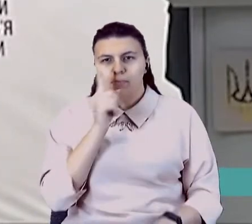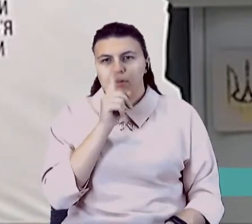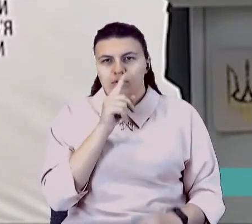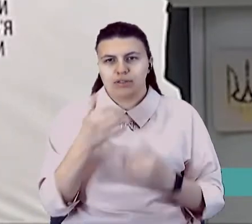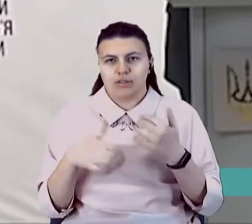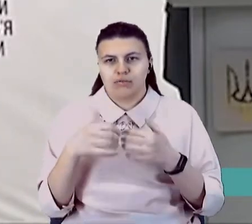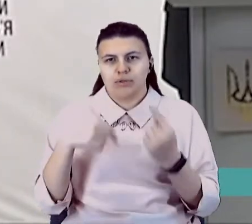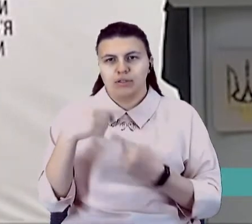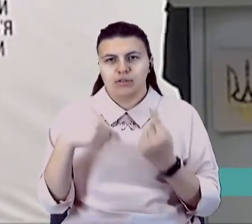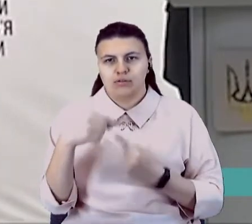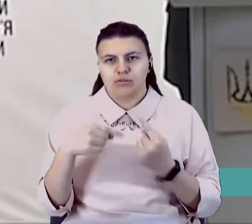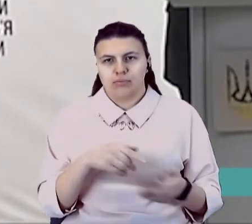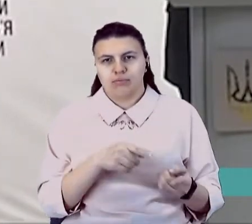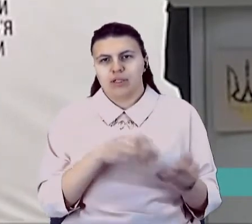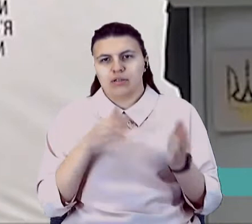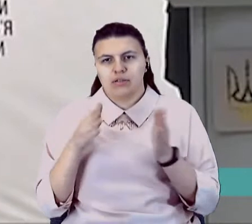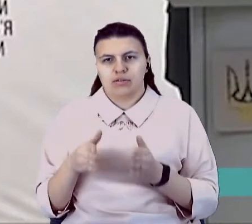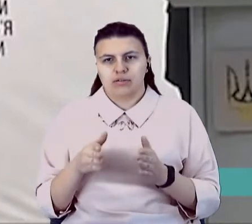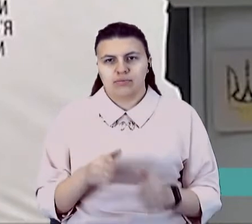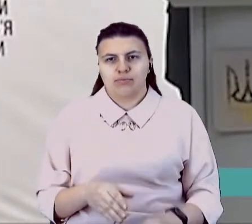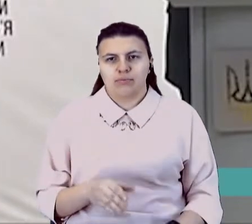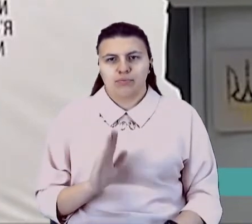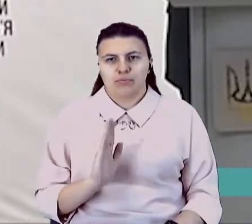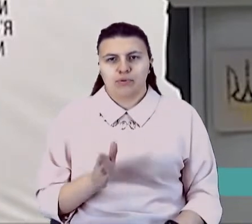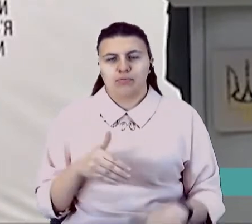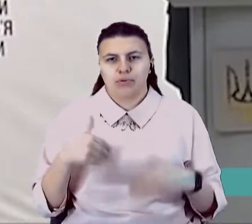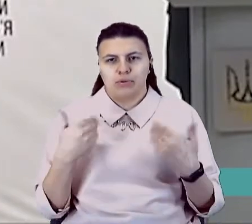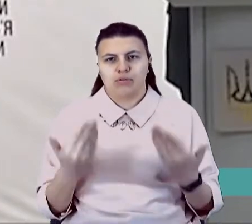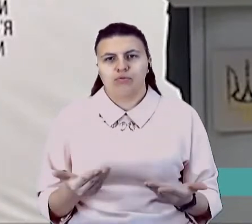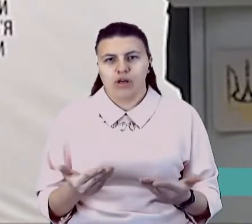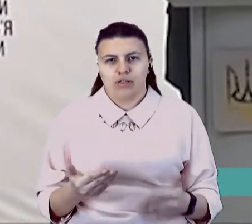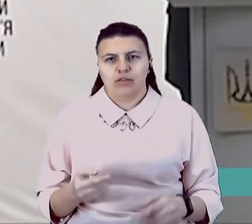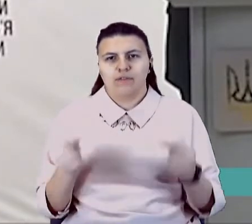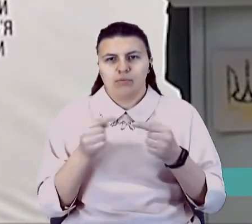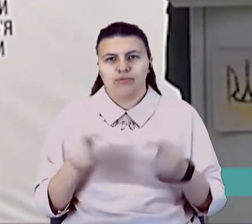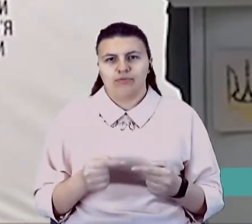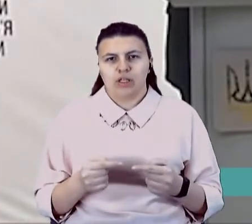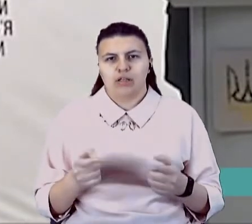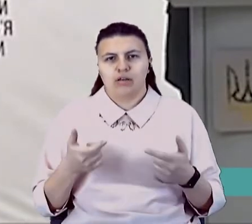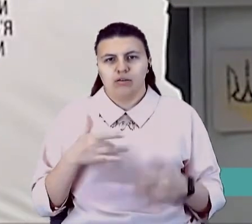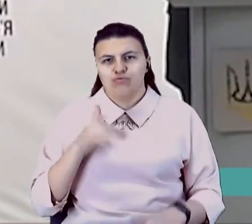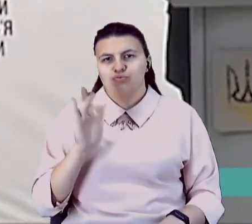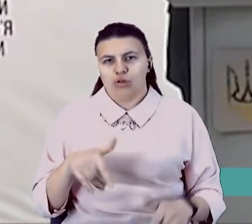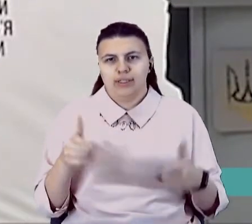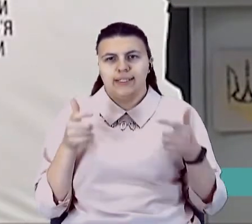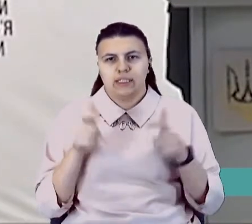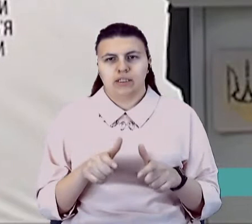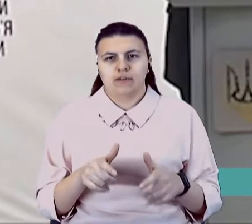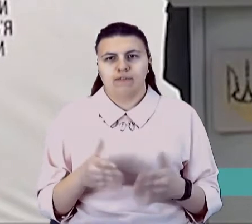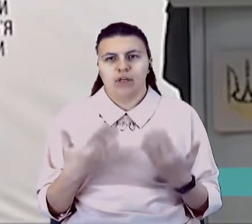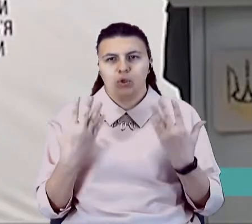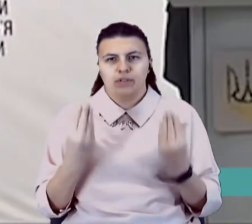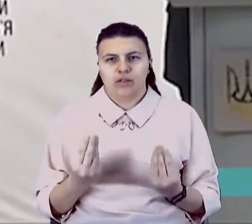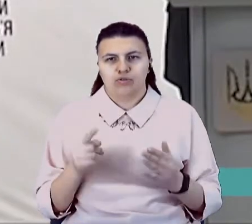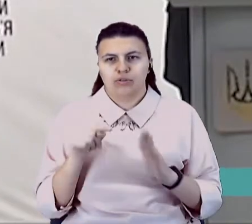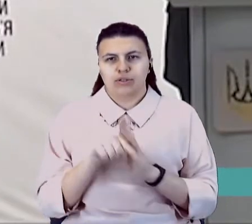Ми будемо пропонувати відповідний карантин, жорсткий карантин вихідного дня. Що це означає?